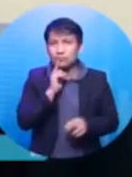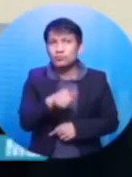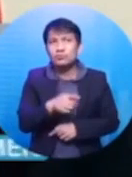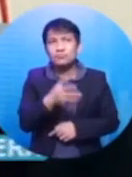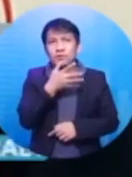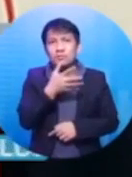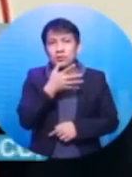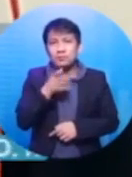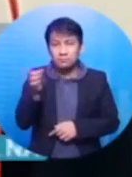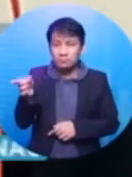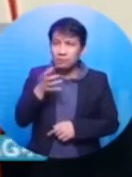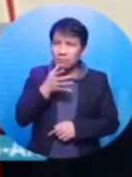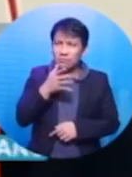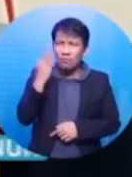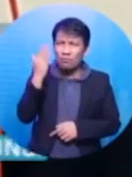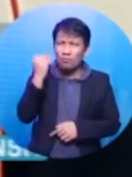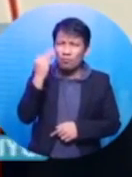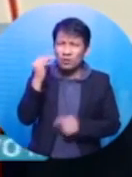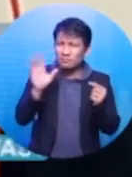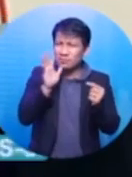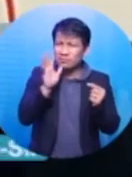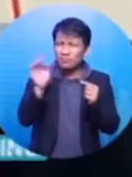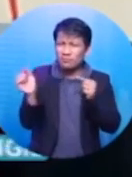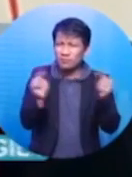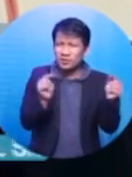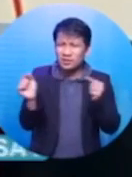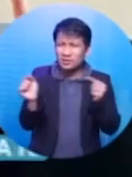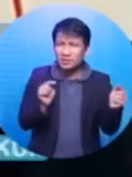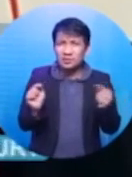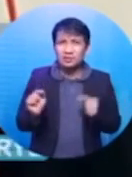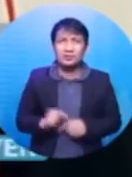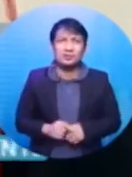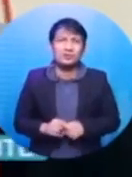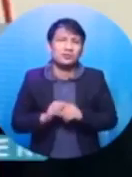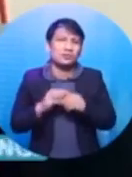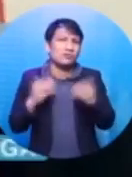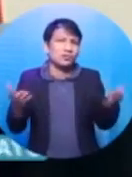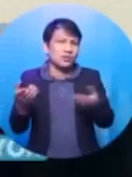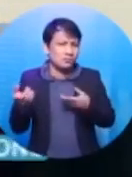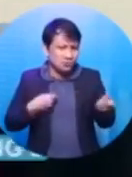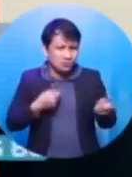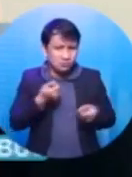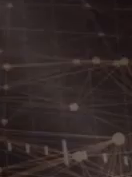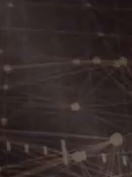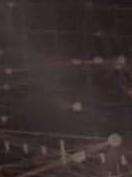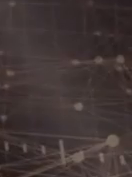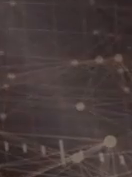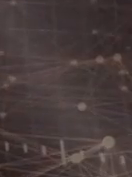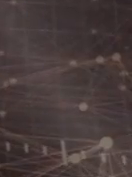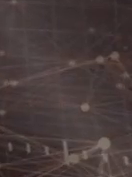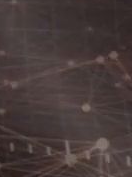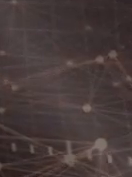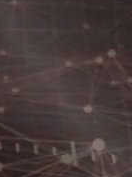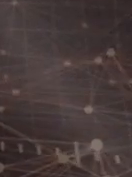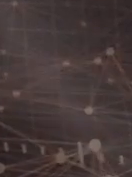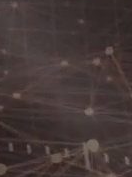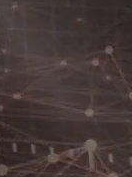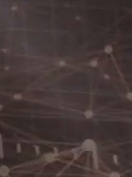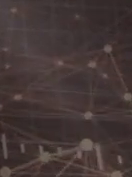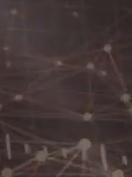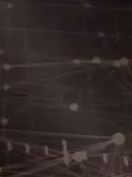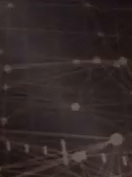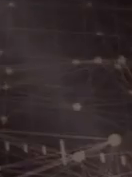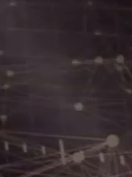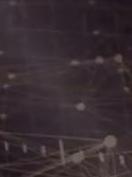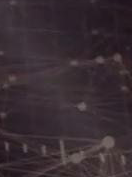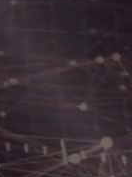Mami mo? Okay. Bakit kayo nag-away ng mami mo? Wala po kami ginagawa sa kanya. Ilan na lang po siyang nagagalit. Tapos kinukuha ko